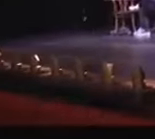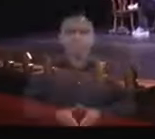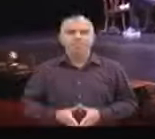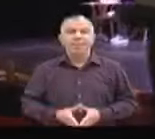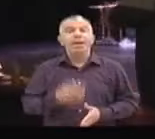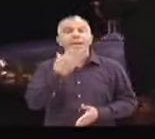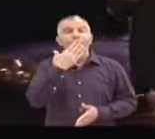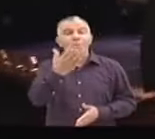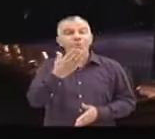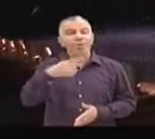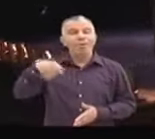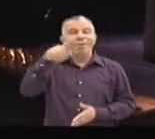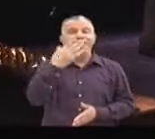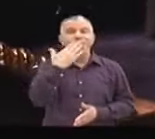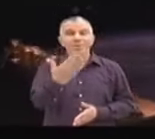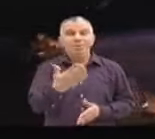Oui.